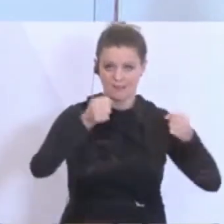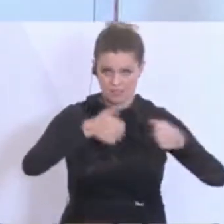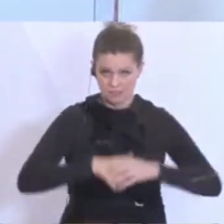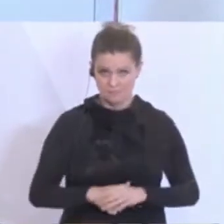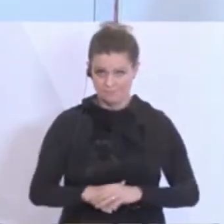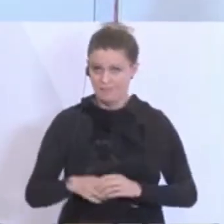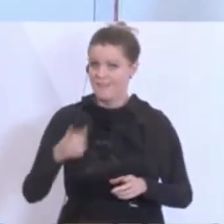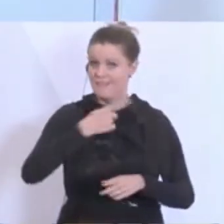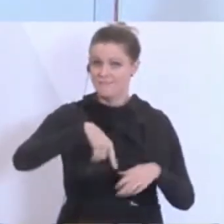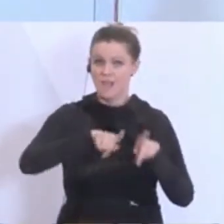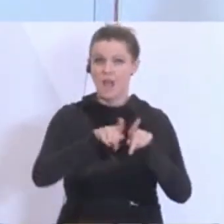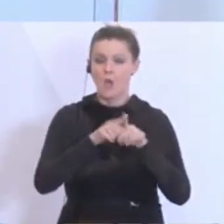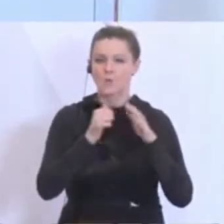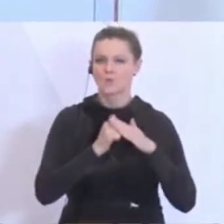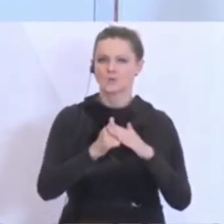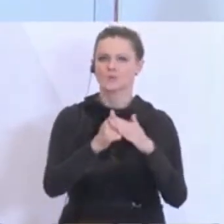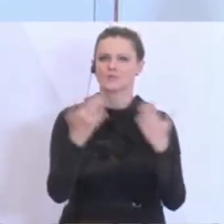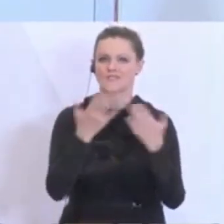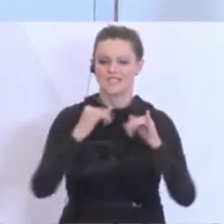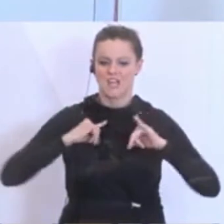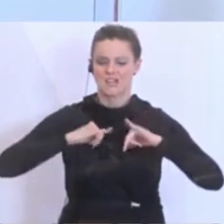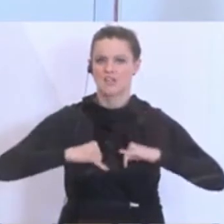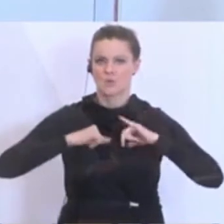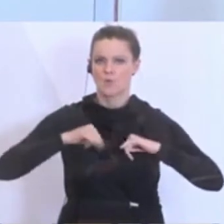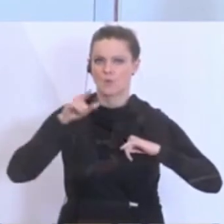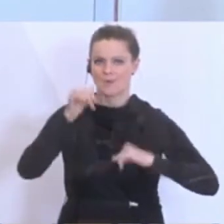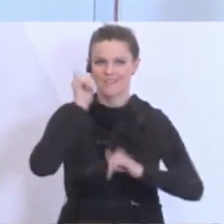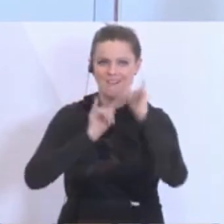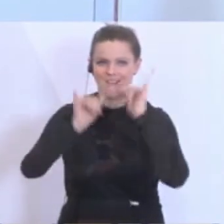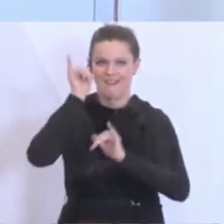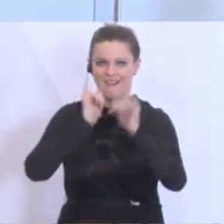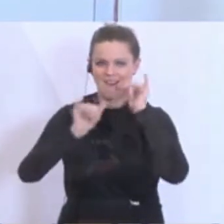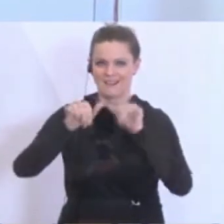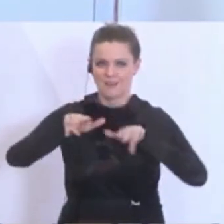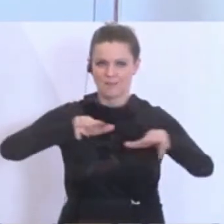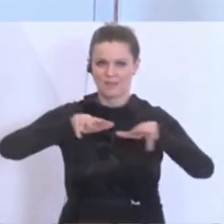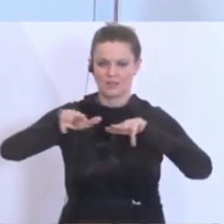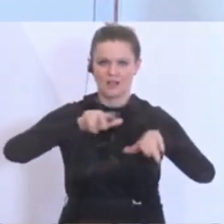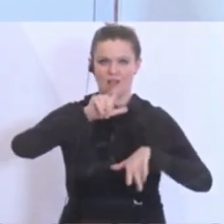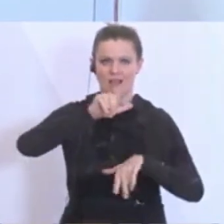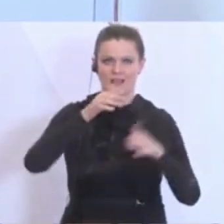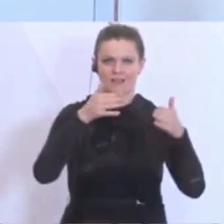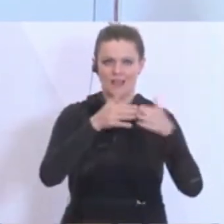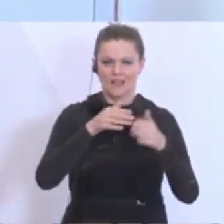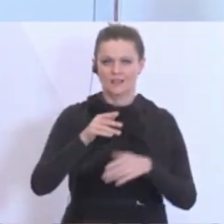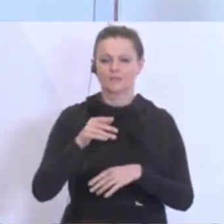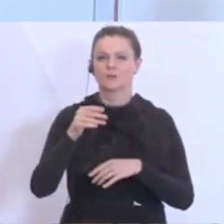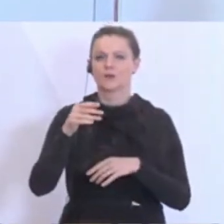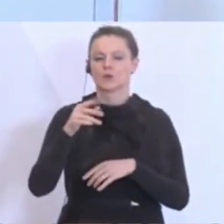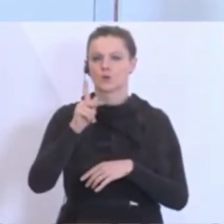Wir unterstützen darüber hinaus in Tirol beim Reisemanagement in Landeck, Imst, Kufstein und Innsbruck.